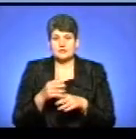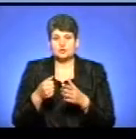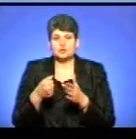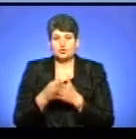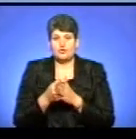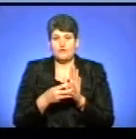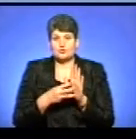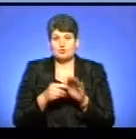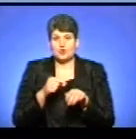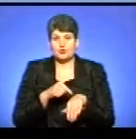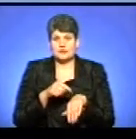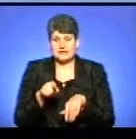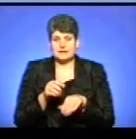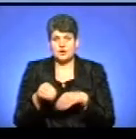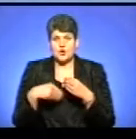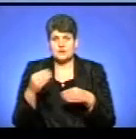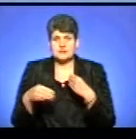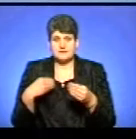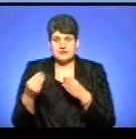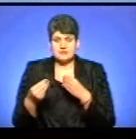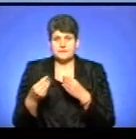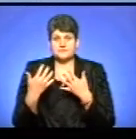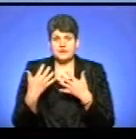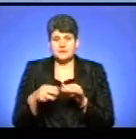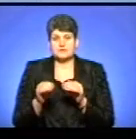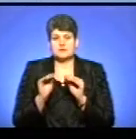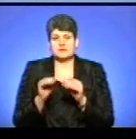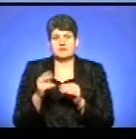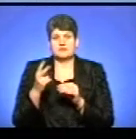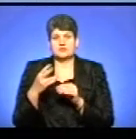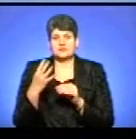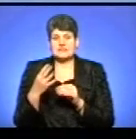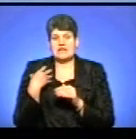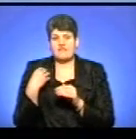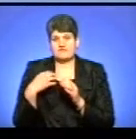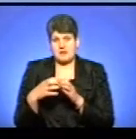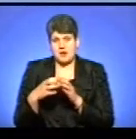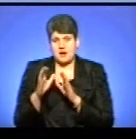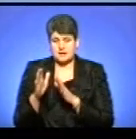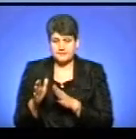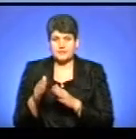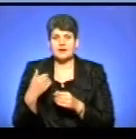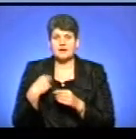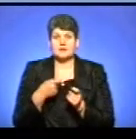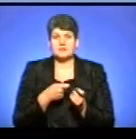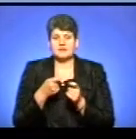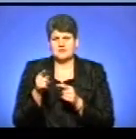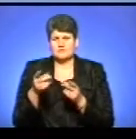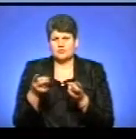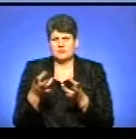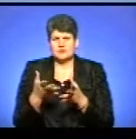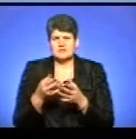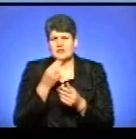восьмої години, розвести. Стала 24-ка вже в Славянськ, це львівська бригада. Я завізся, їм необхідно,